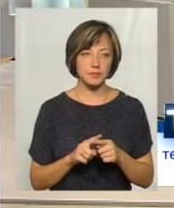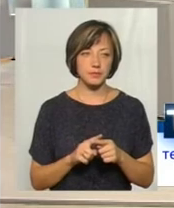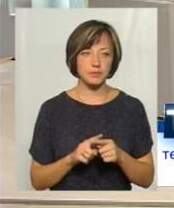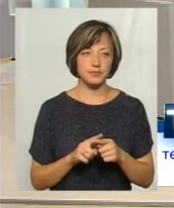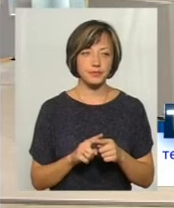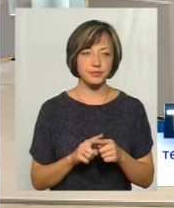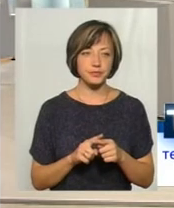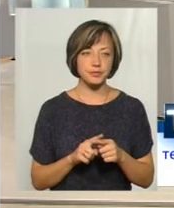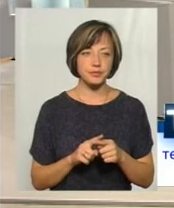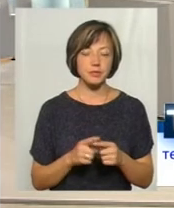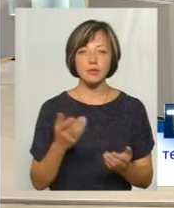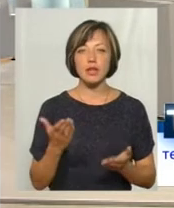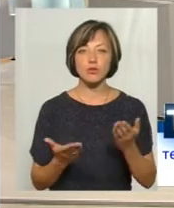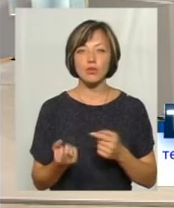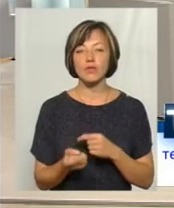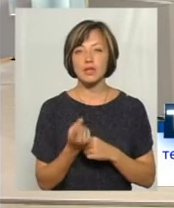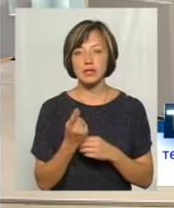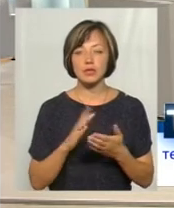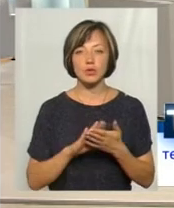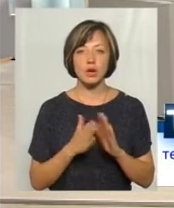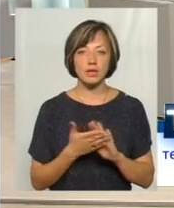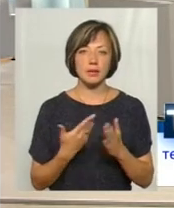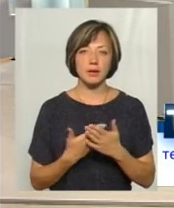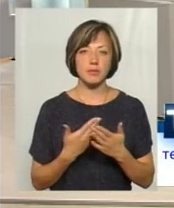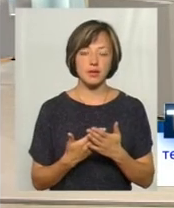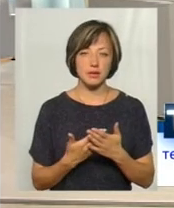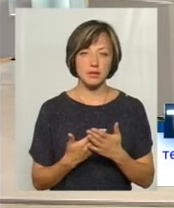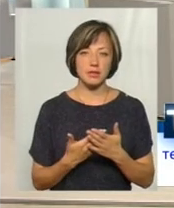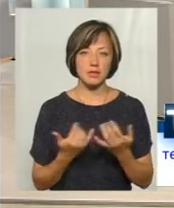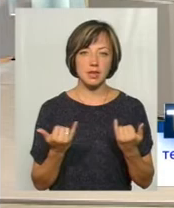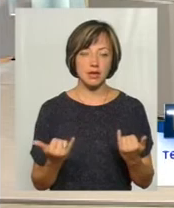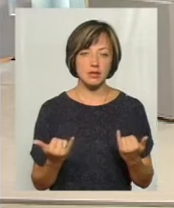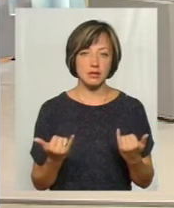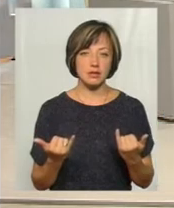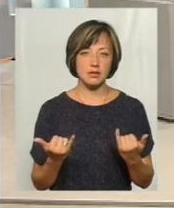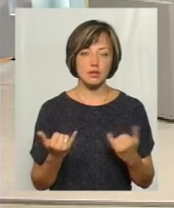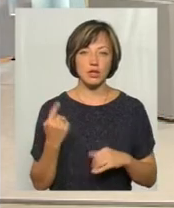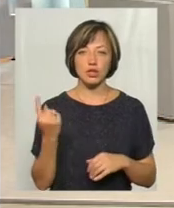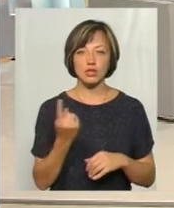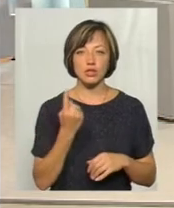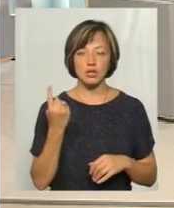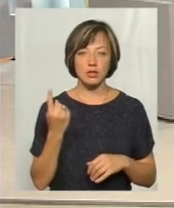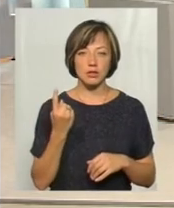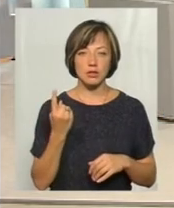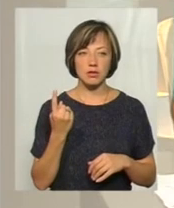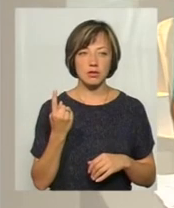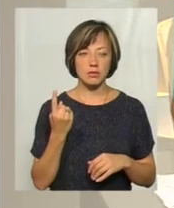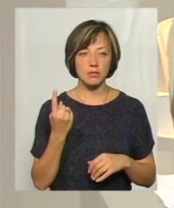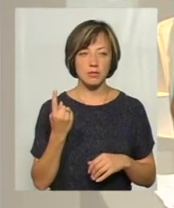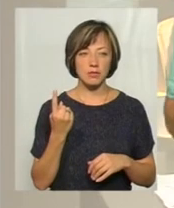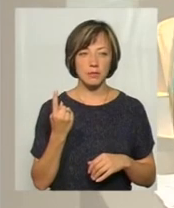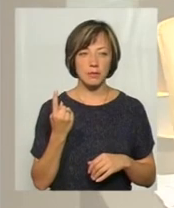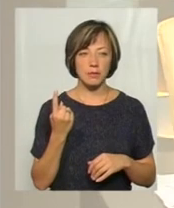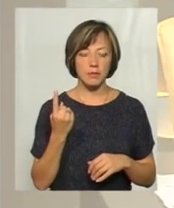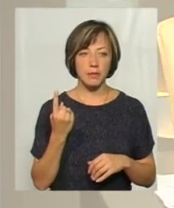ласка, а якщо виникне така ситуація, як, до прикладу, виникає наразі з лічильниками, будинковими лічильниками